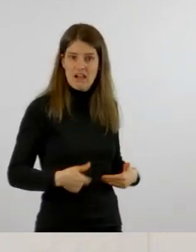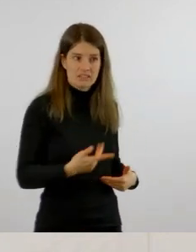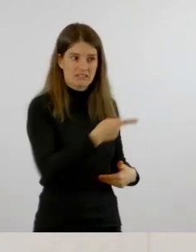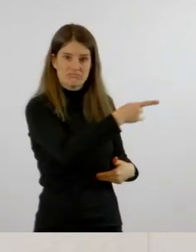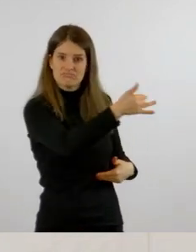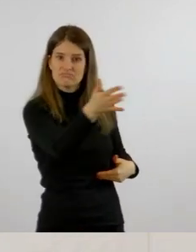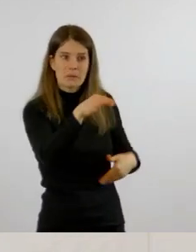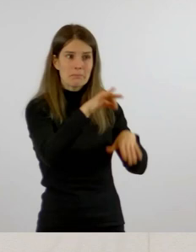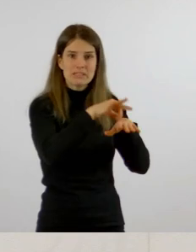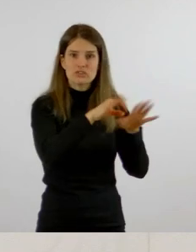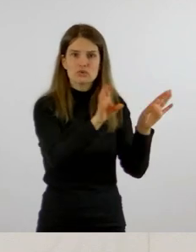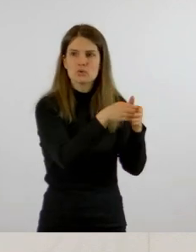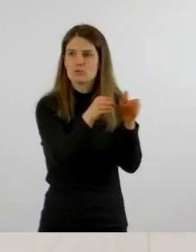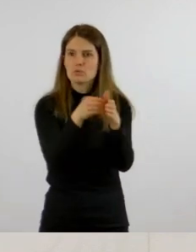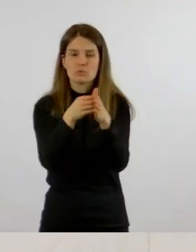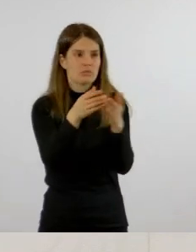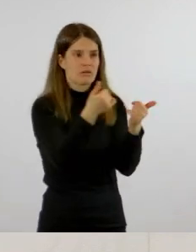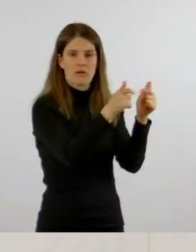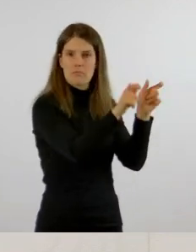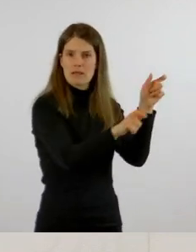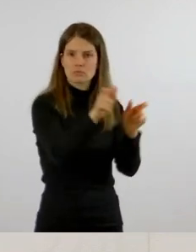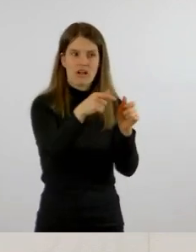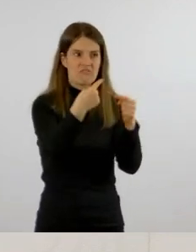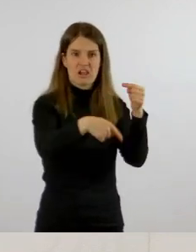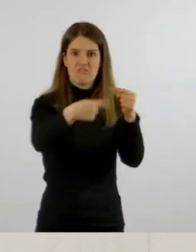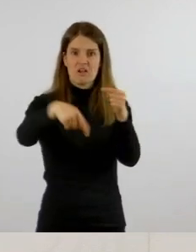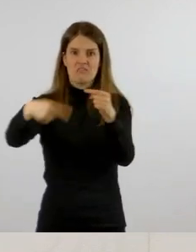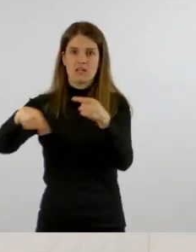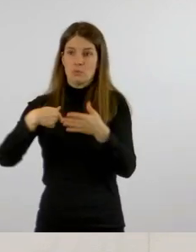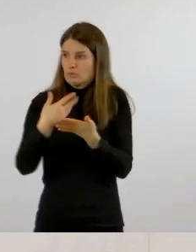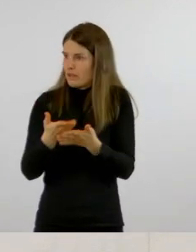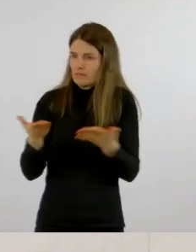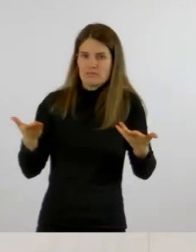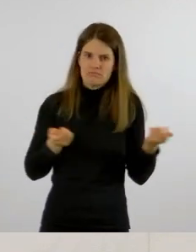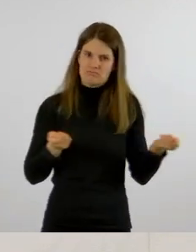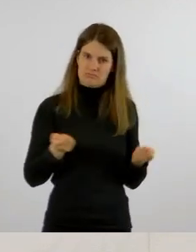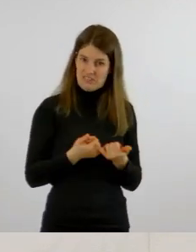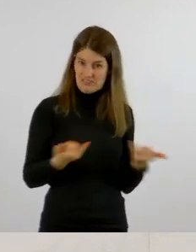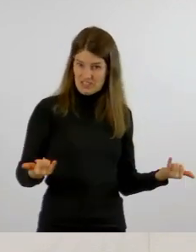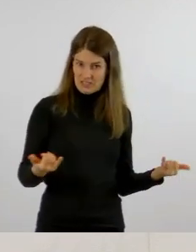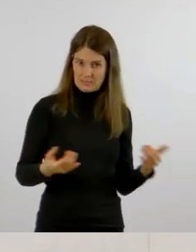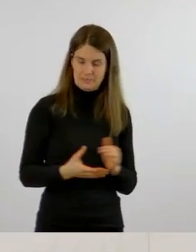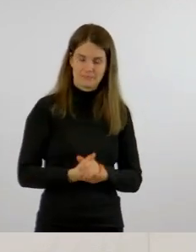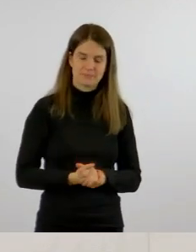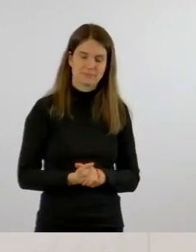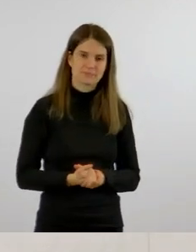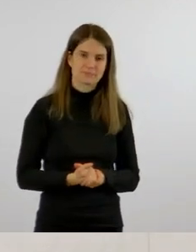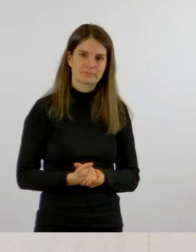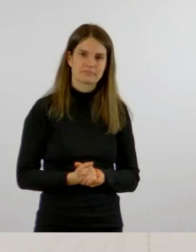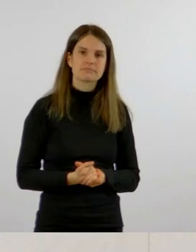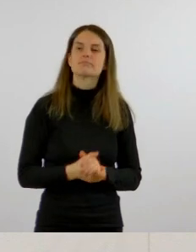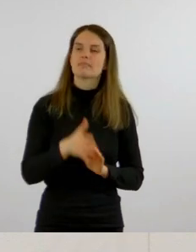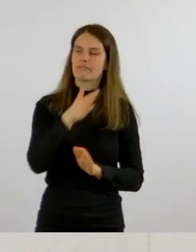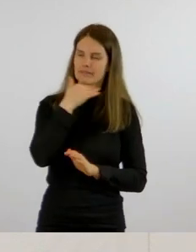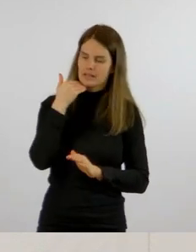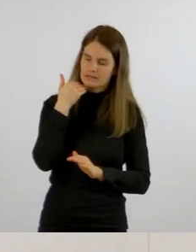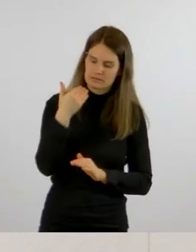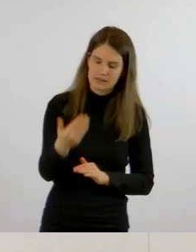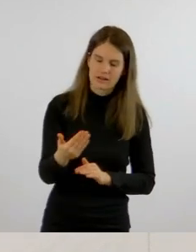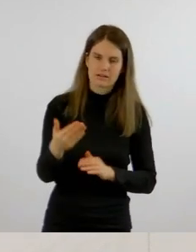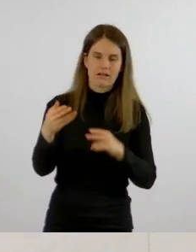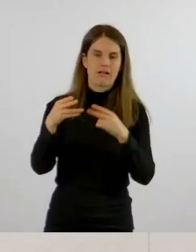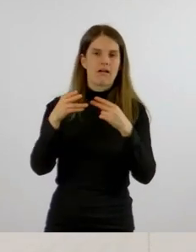wichtiges Fachpersonal wegfällt? Zunächst danke für diese Anfrage, die ich gerne